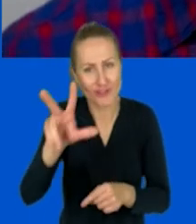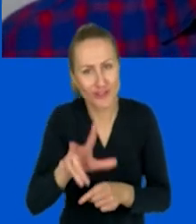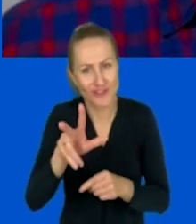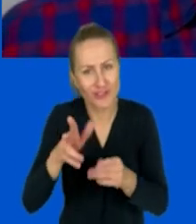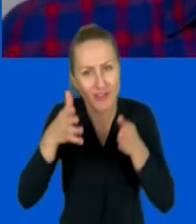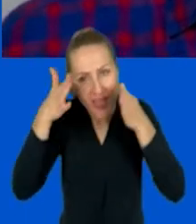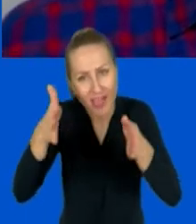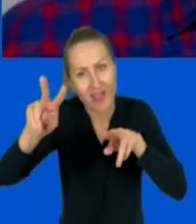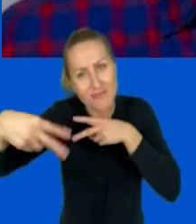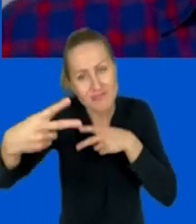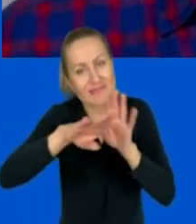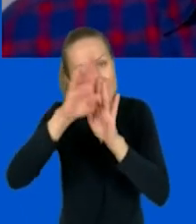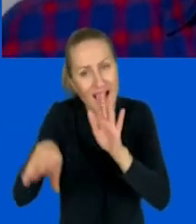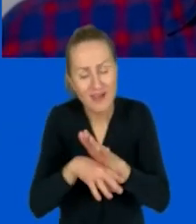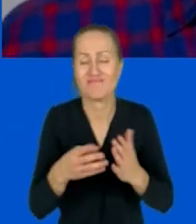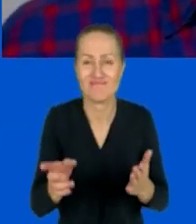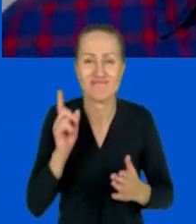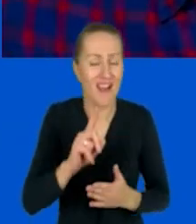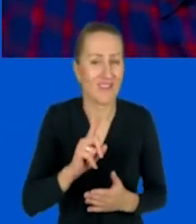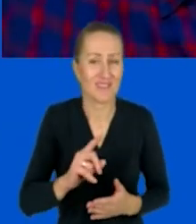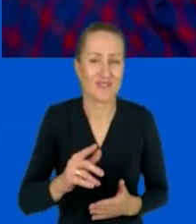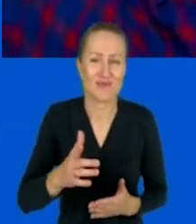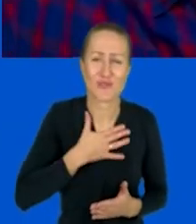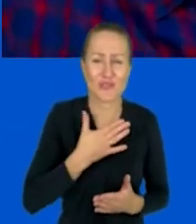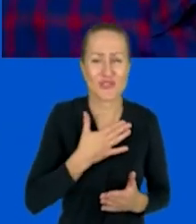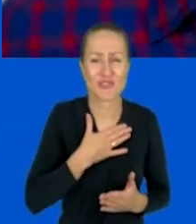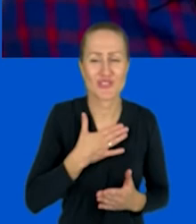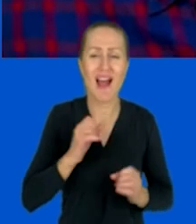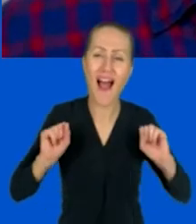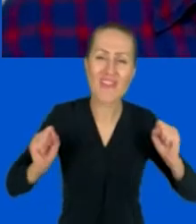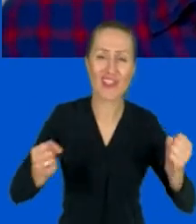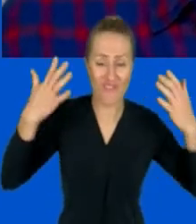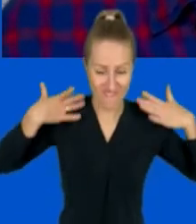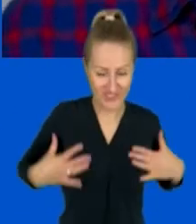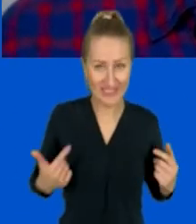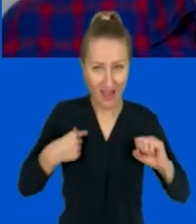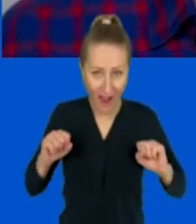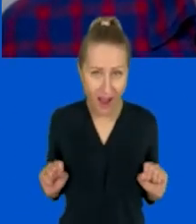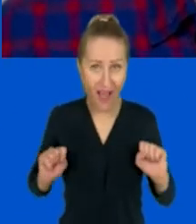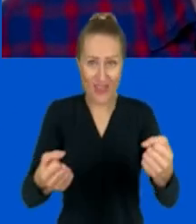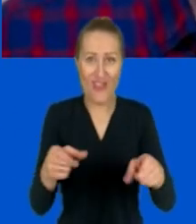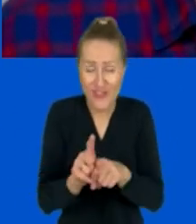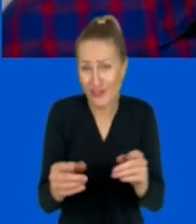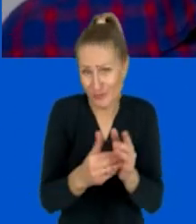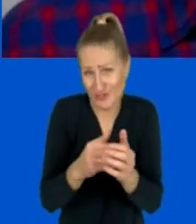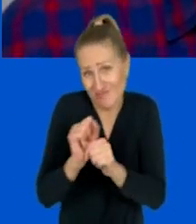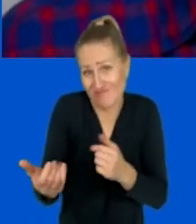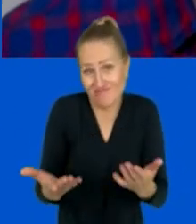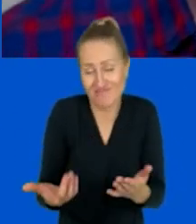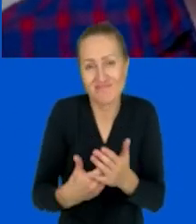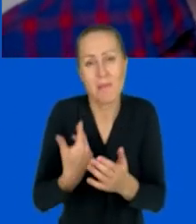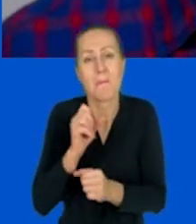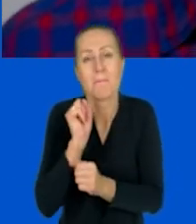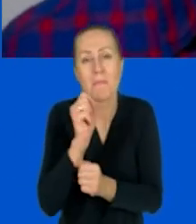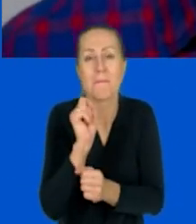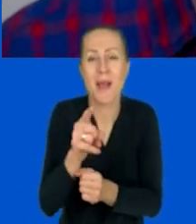i widzki przed ekranem, tak, być może i zaangażowanie takie fizyczne czasem również się przydaje, więc ode mnie taki tip, a w zasadzie